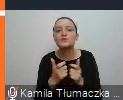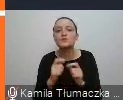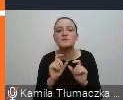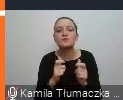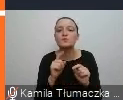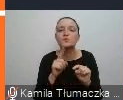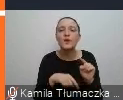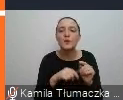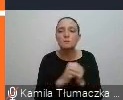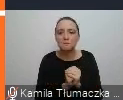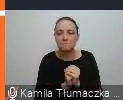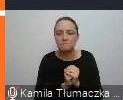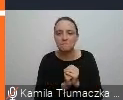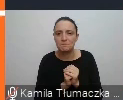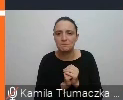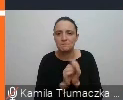zrobiłam,